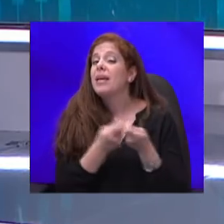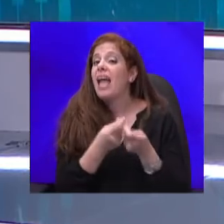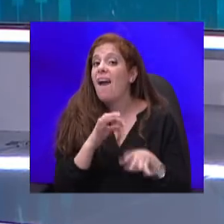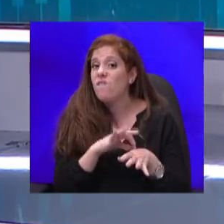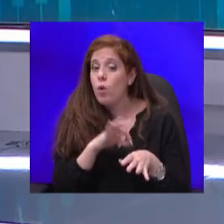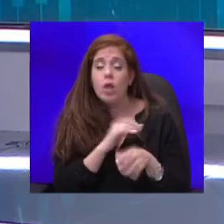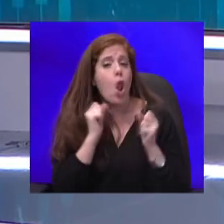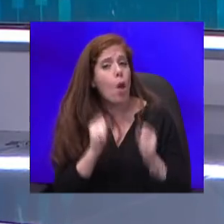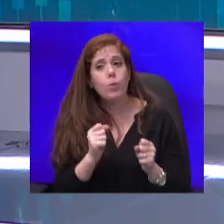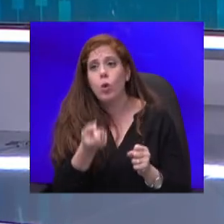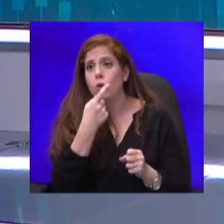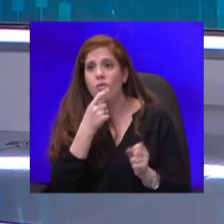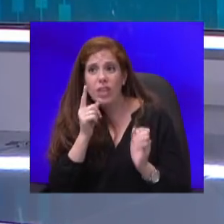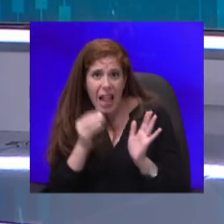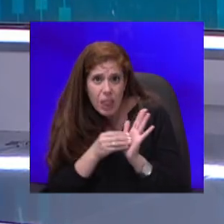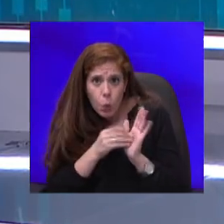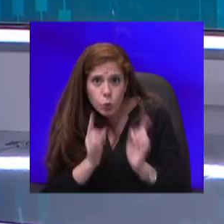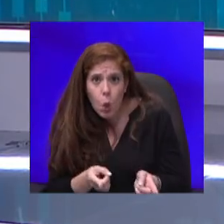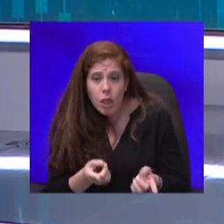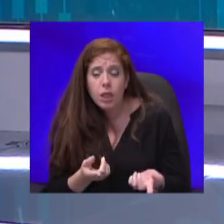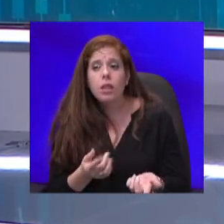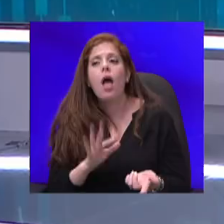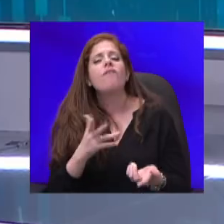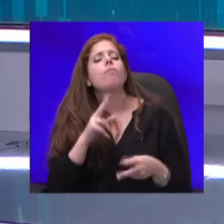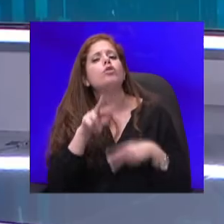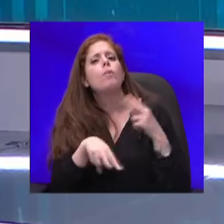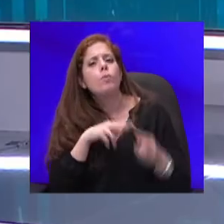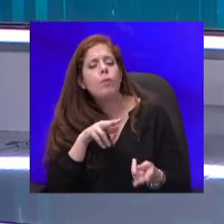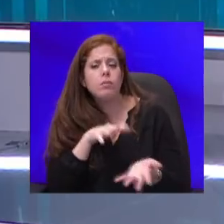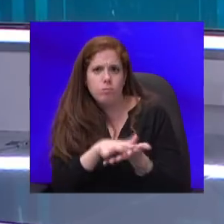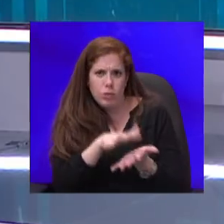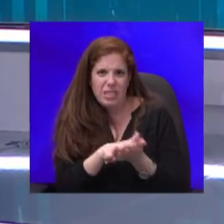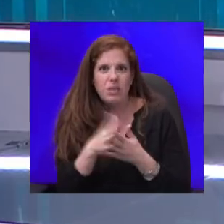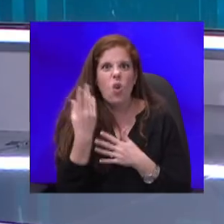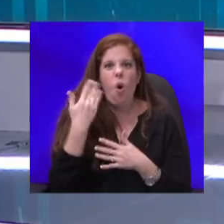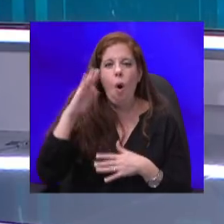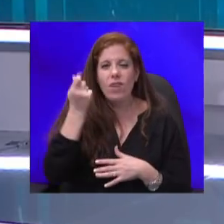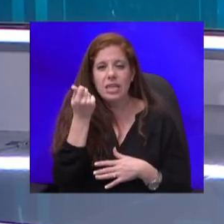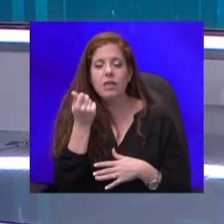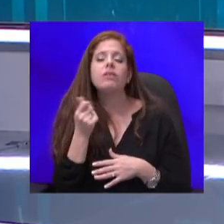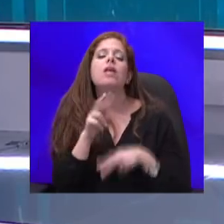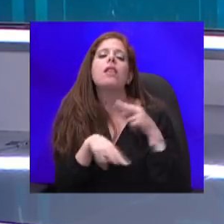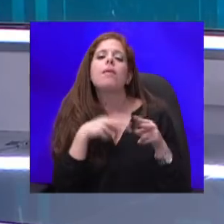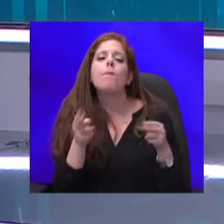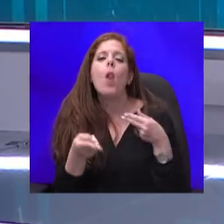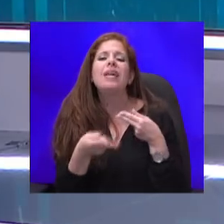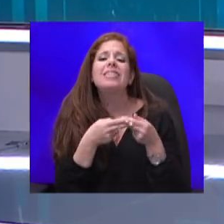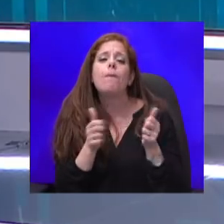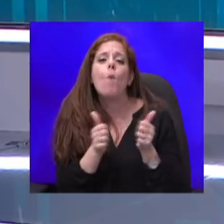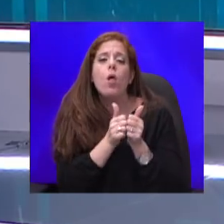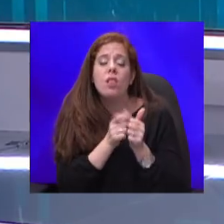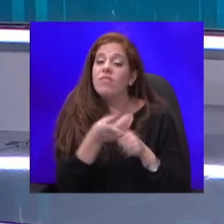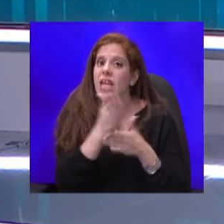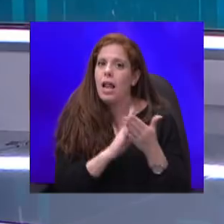אבל מה שהמטופלים מוצאים עליו, את עיקר הכסף, הוא הטיפול הצמוד, וזה החלק הבעייתי באמת במערכת הבריאות שלנו. המטפל או המטפלת